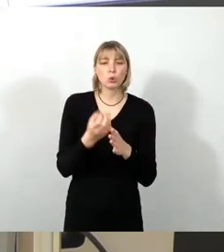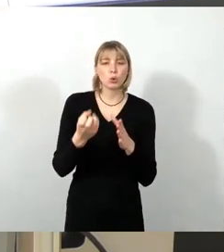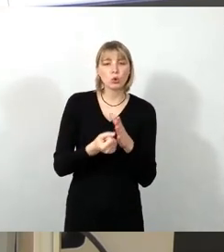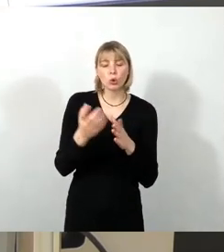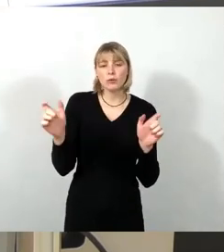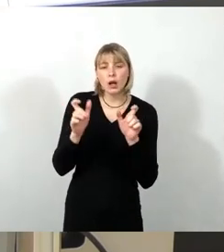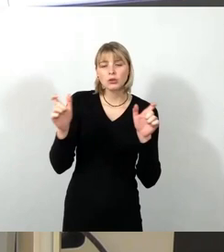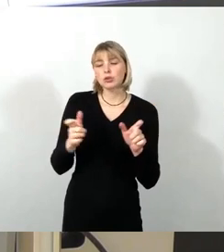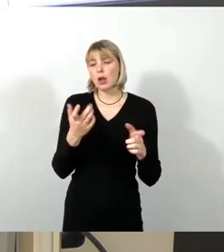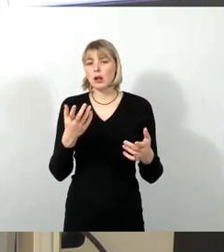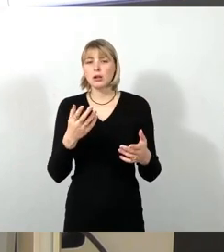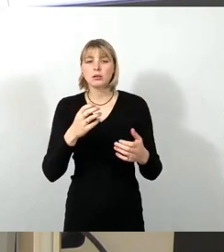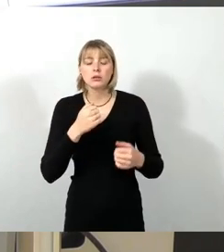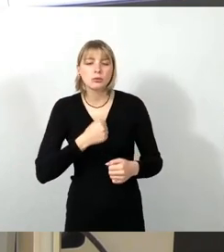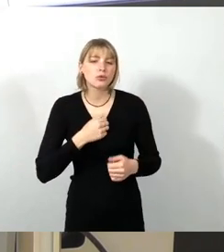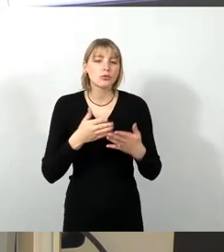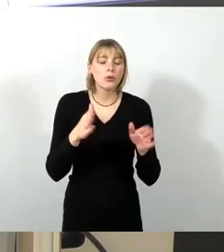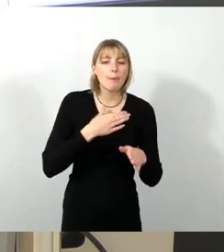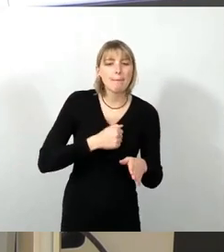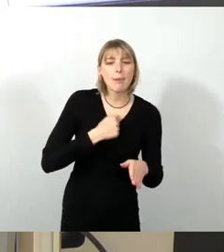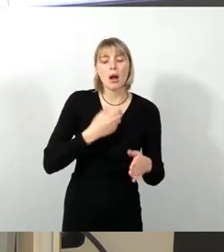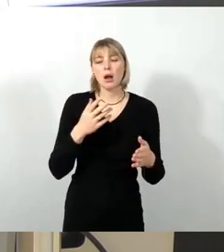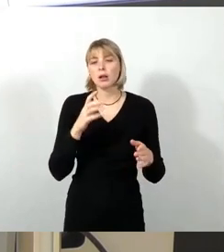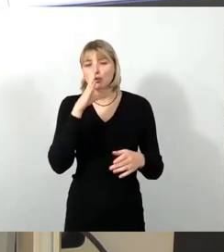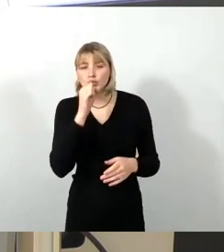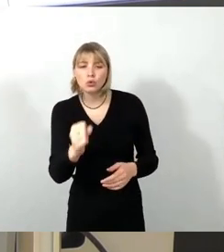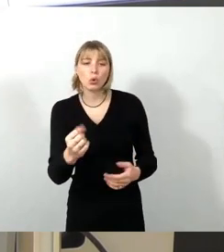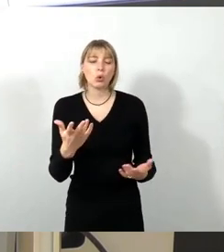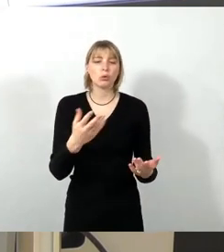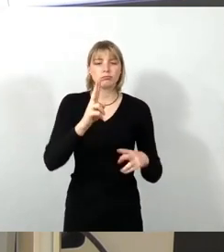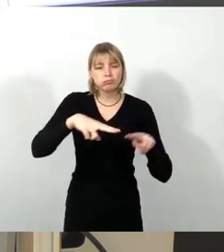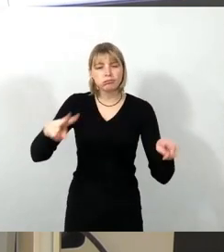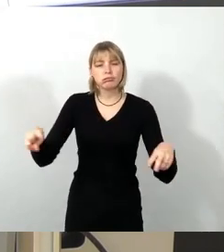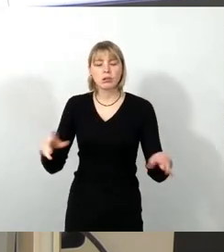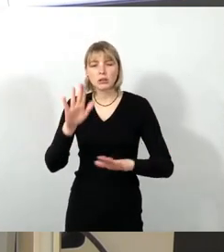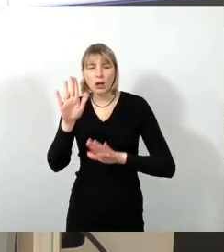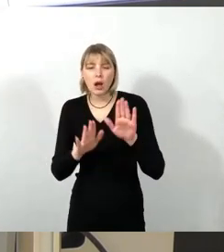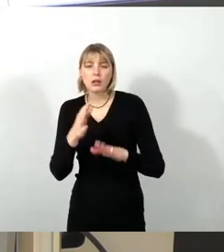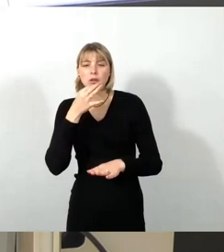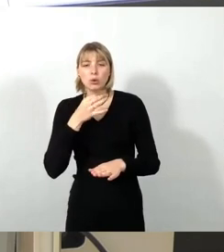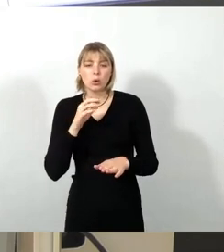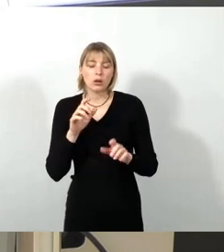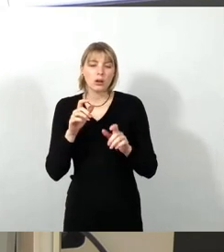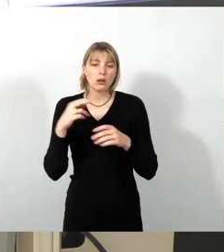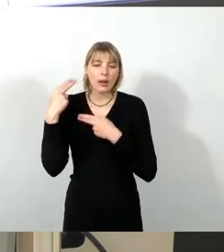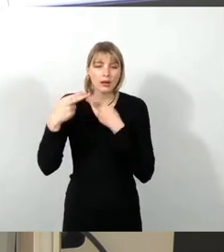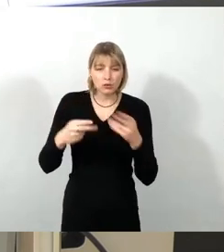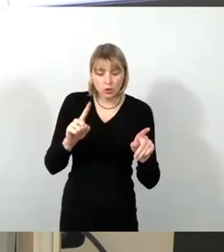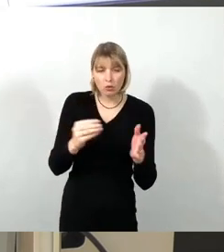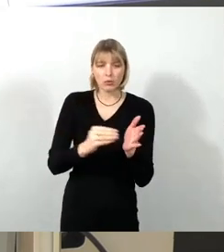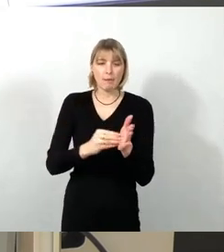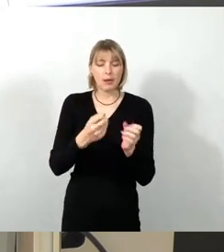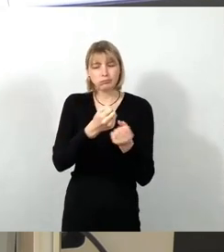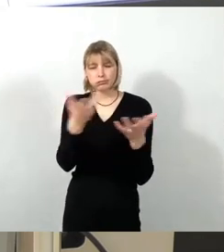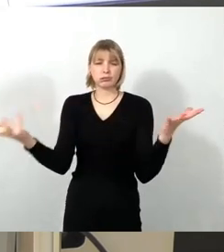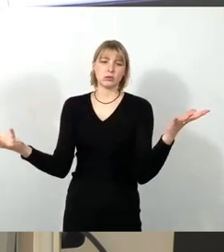Schwimmhallen, Konzerte, der Dresdner Musikfestspiele oder auch das Theater Junge Generation. Und ich denke, insgesamt kann man auch sagen, der Pass